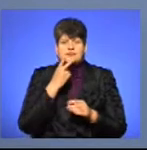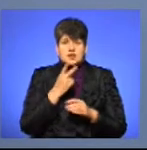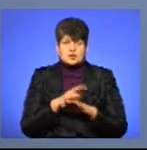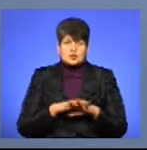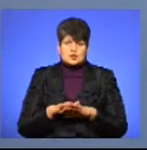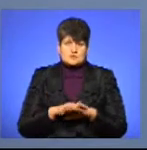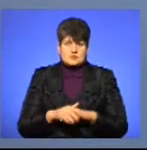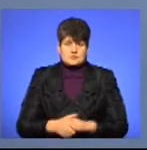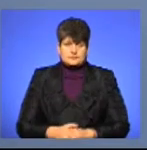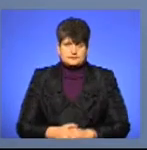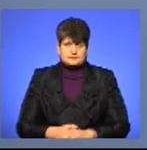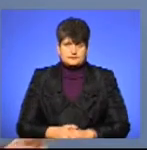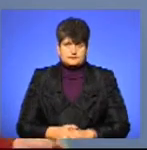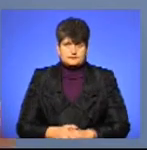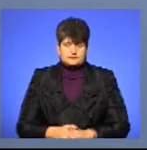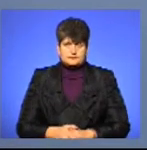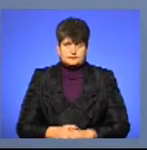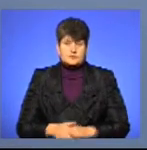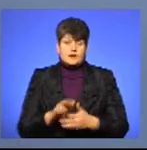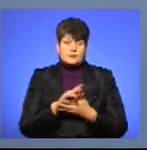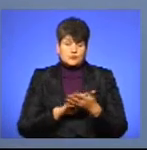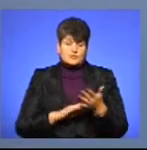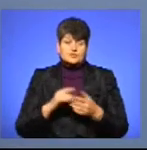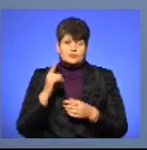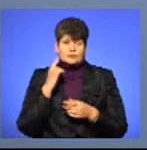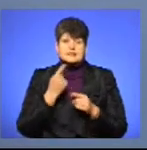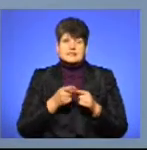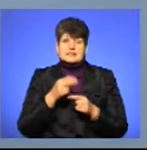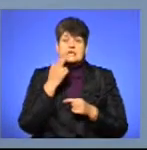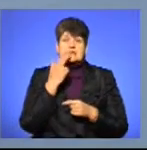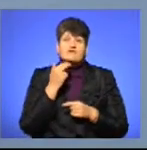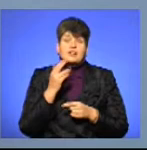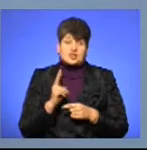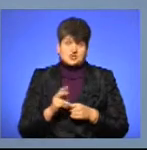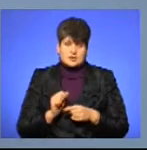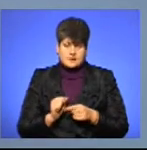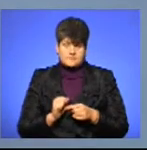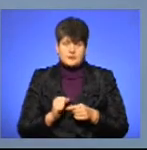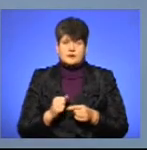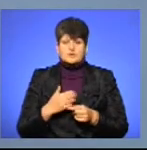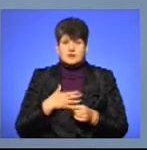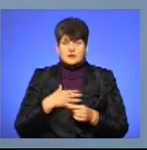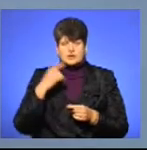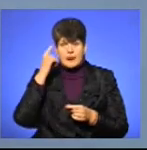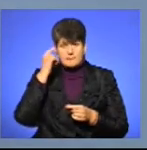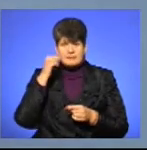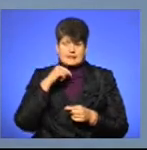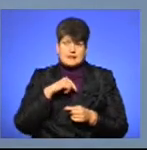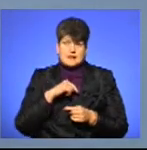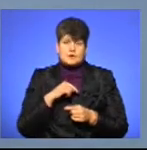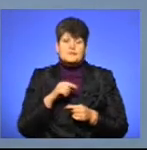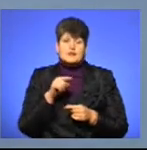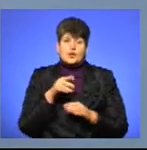Ну, так тільки можна пояснити оце. Продовжу думку, це звичка от, власне, нашої ментальності і